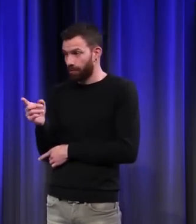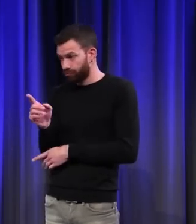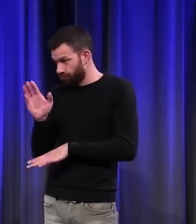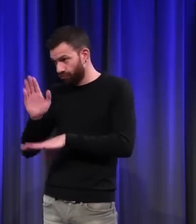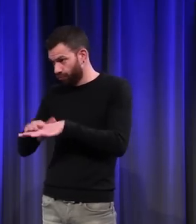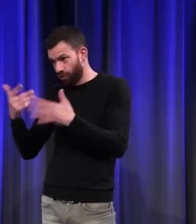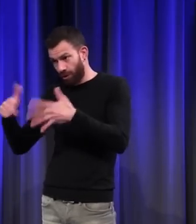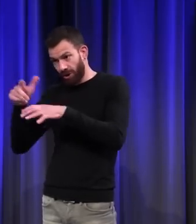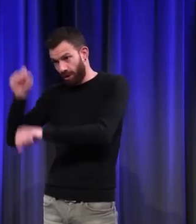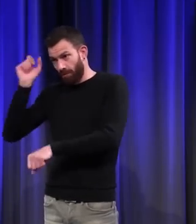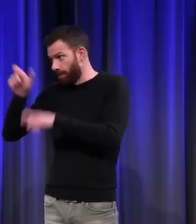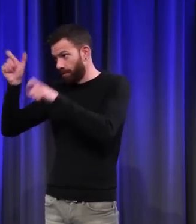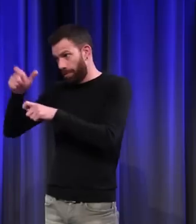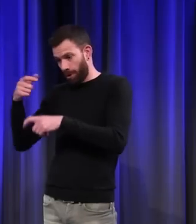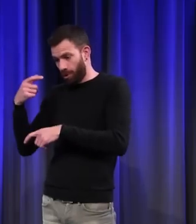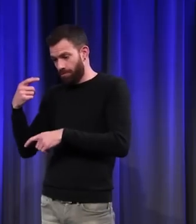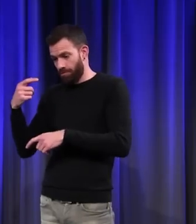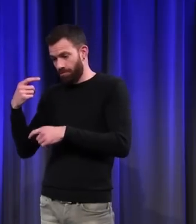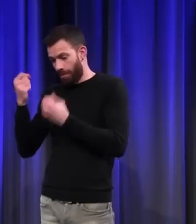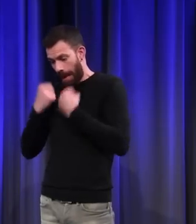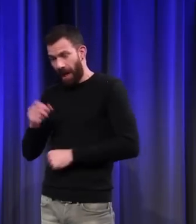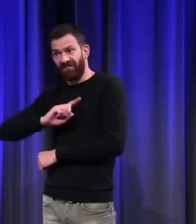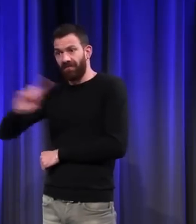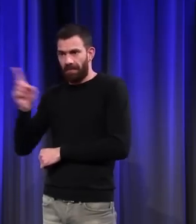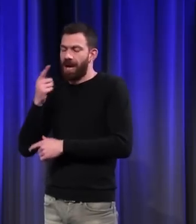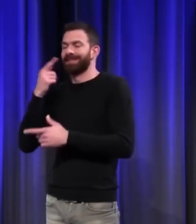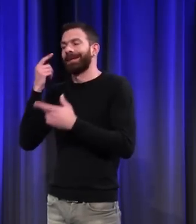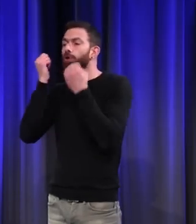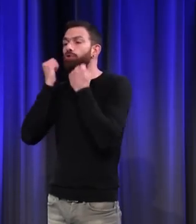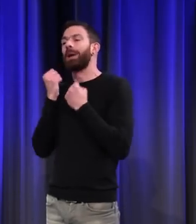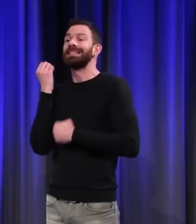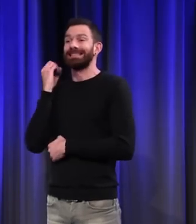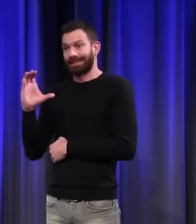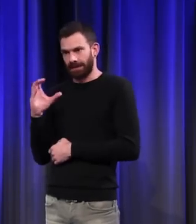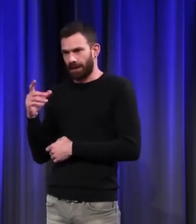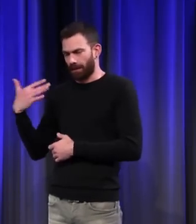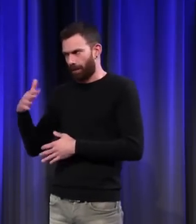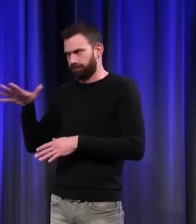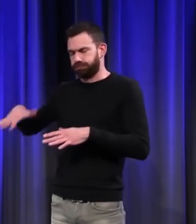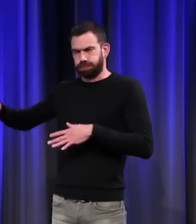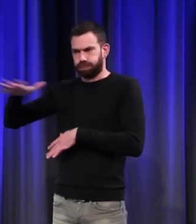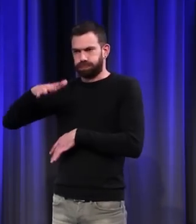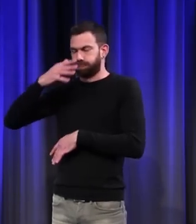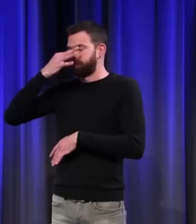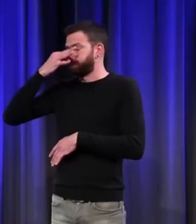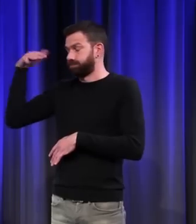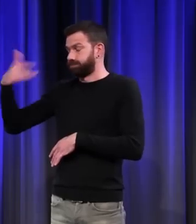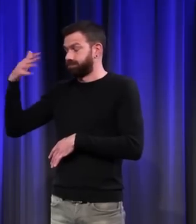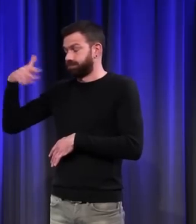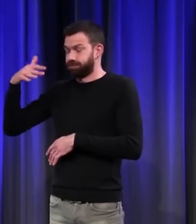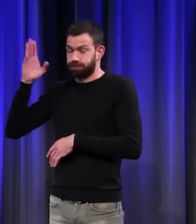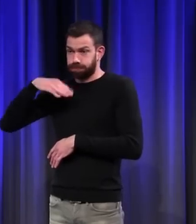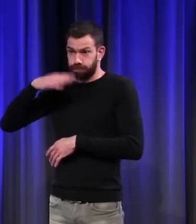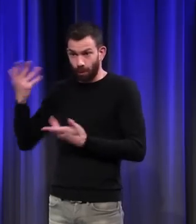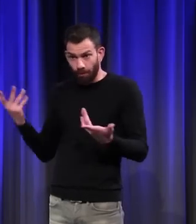ne se lave. On pratique la toilette sèche. C'est un siècle qui sent extrêmement mauvais. Jamais on n'aurait eu des idées